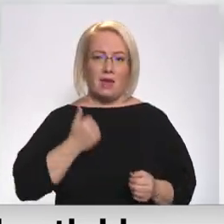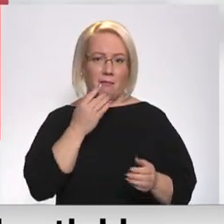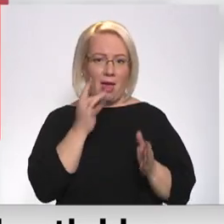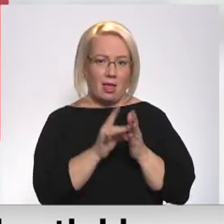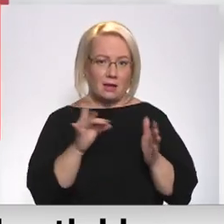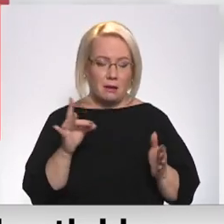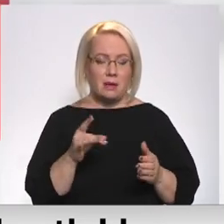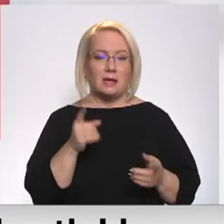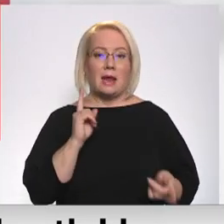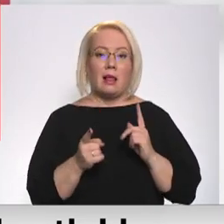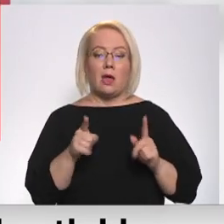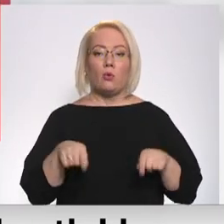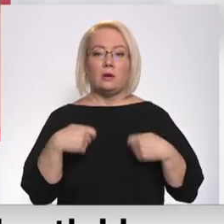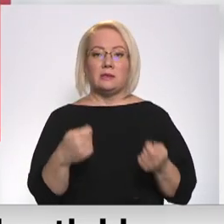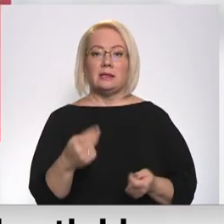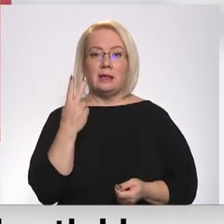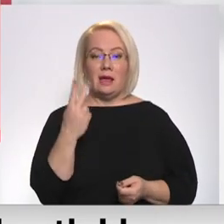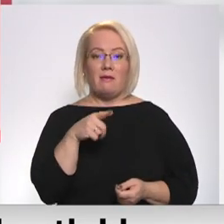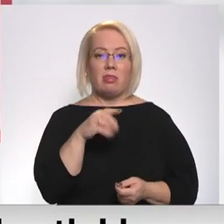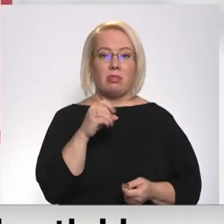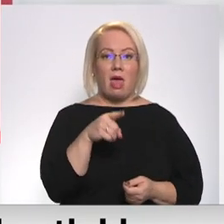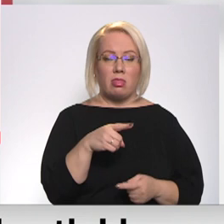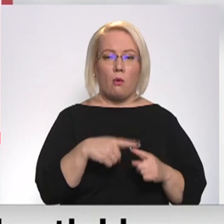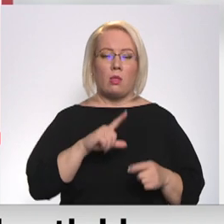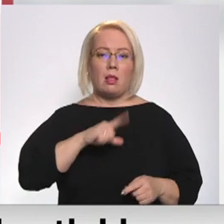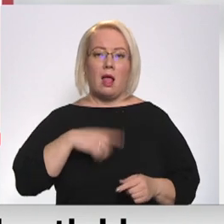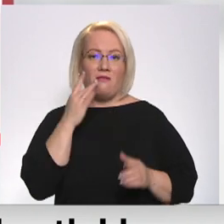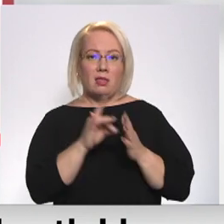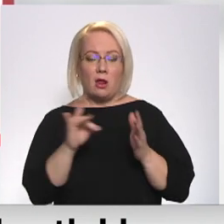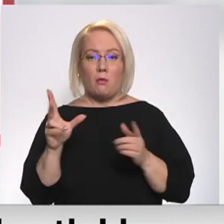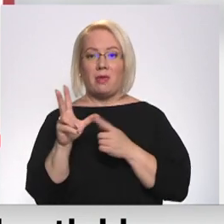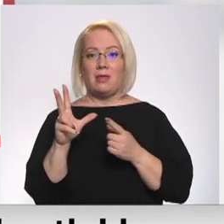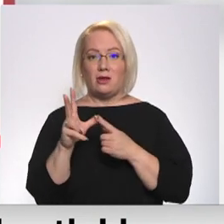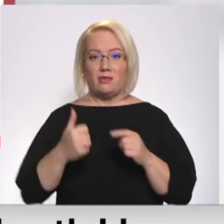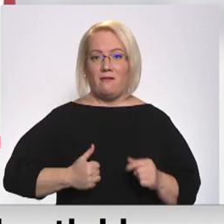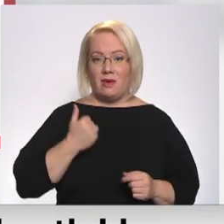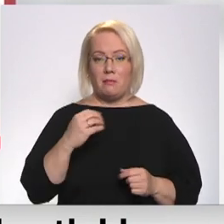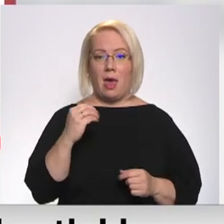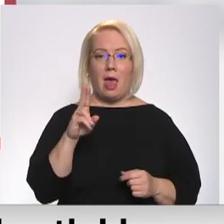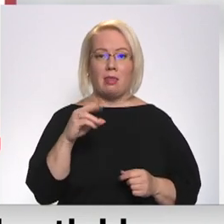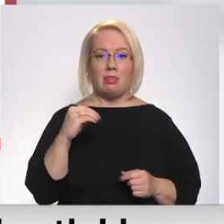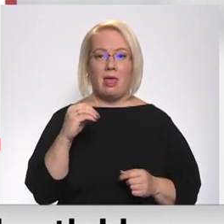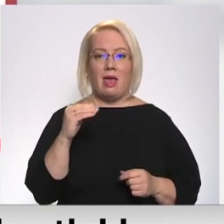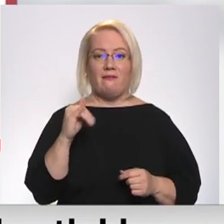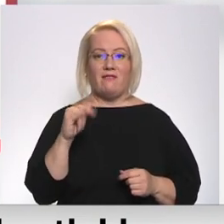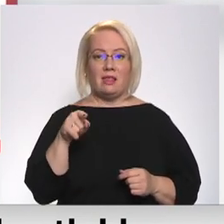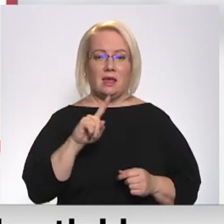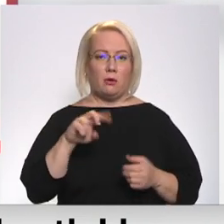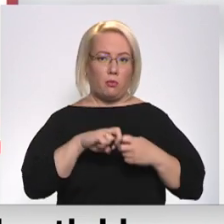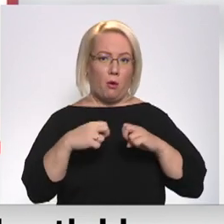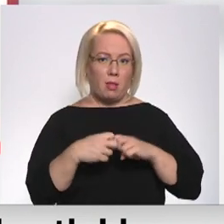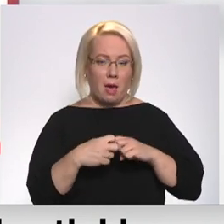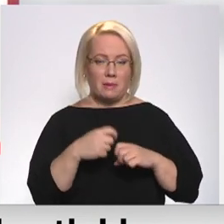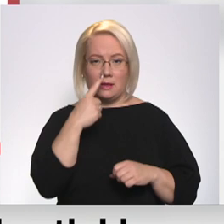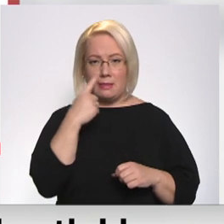Realitātē to sniedz tikai divi – TET un Latvienergo. Savukārt trešajam lielākajam tirgotājiem Enefit ir problēmas. Nesin kāds